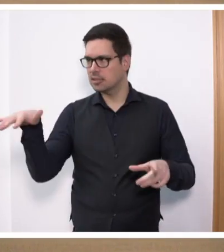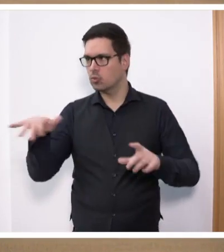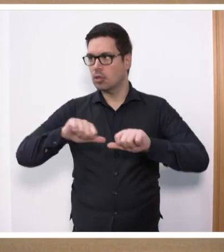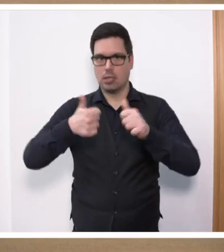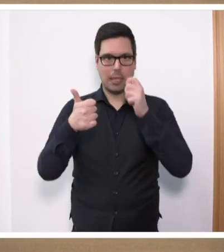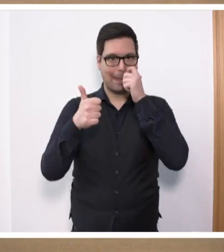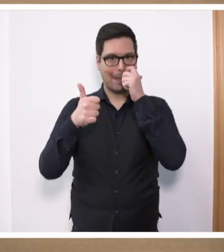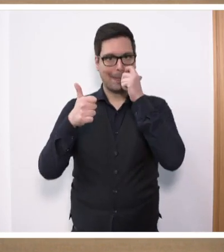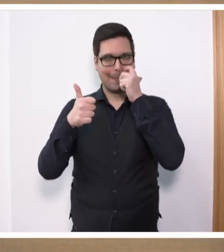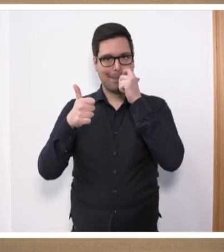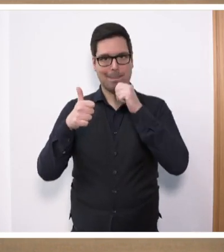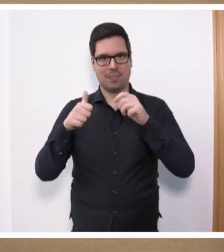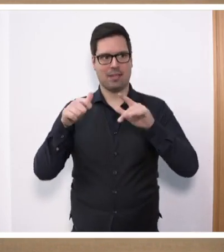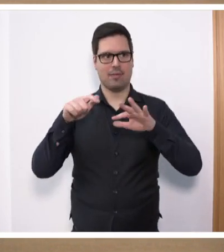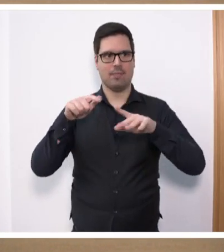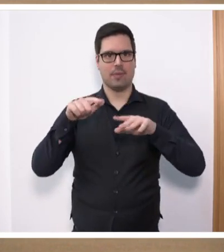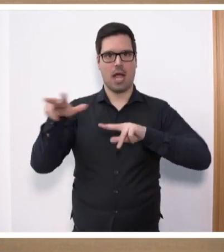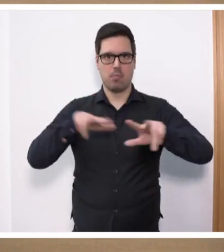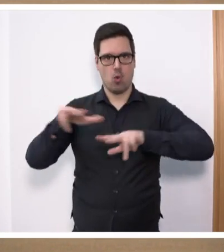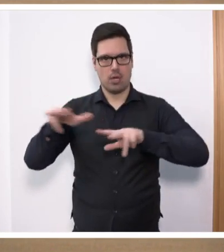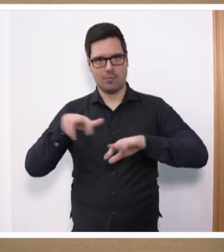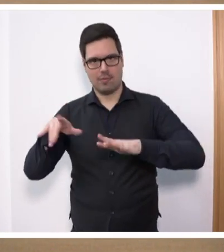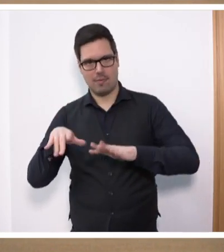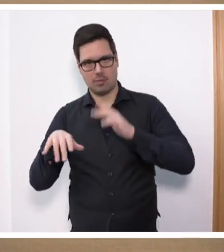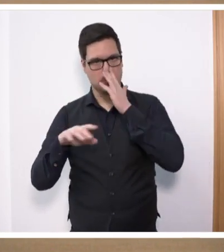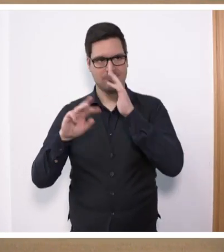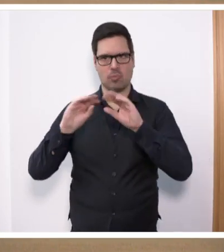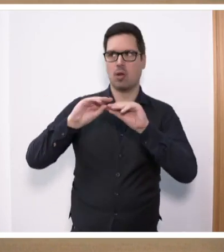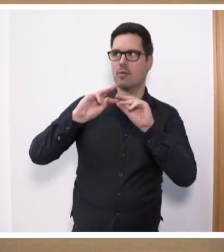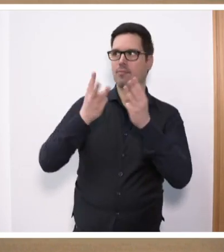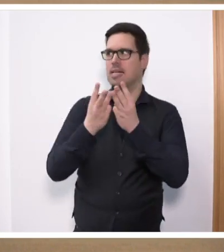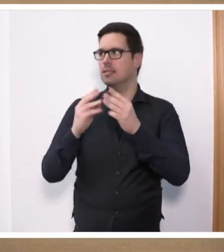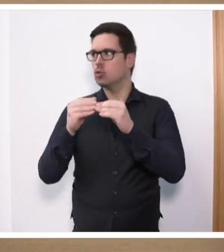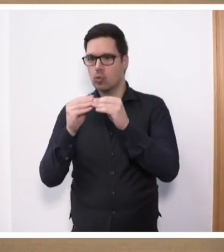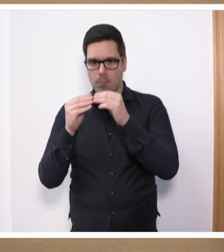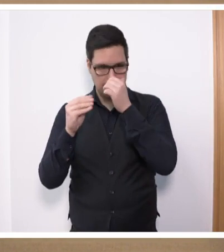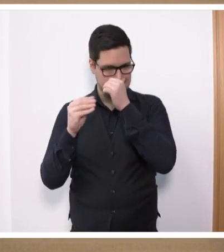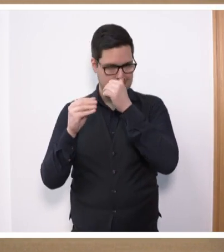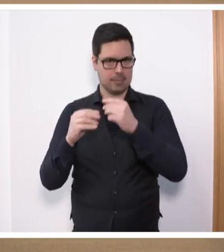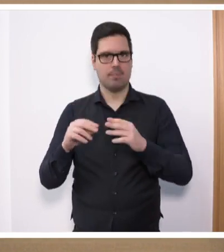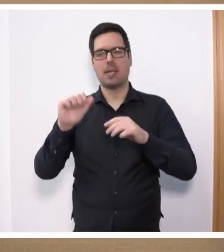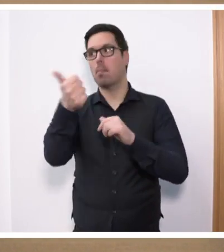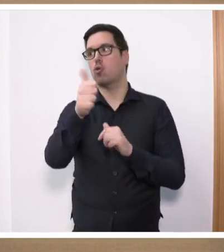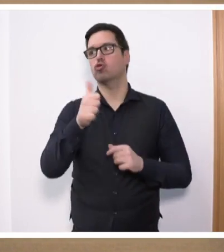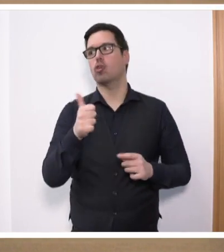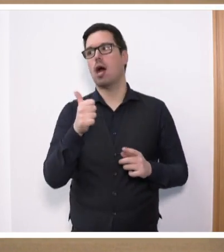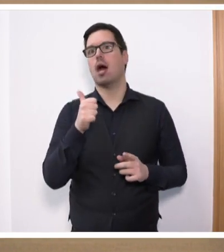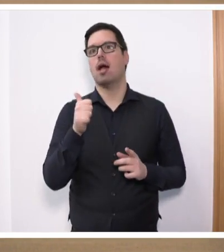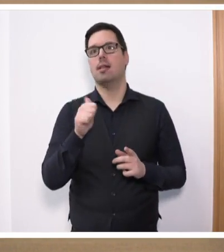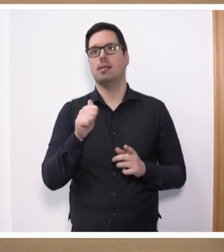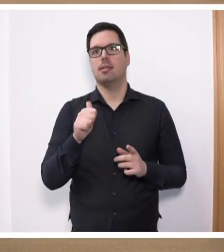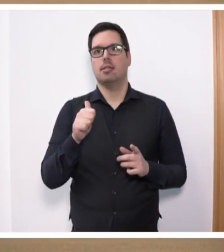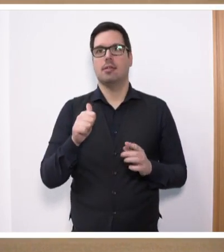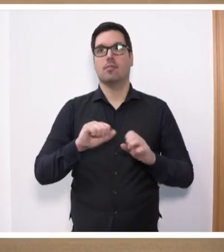Verwaltungsabläufen vorbei. In einer komplexen Welt ist es schlichtweg falsch, pauschal das Lied von einem überbordenden